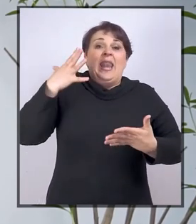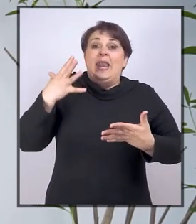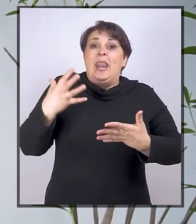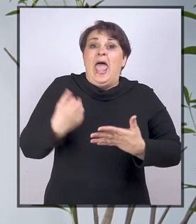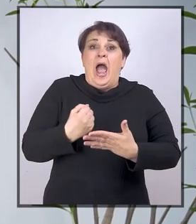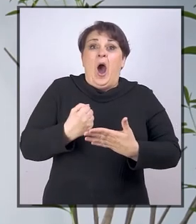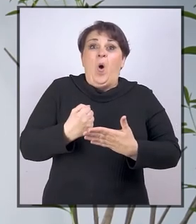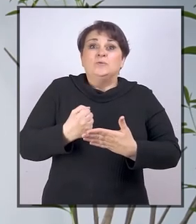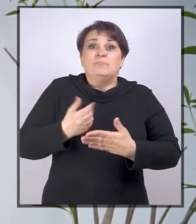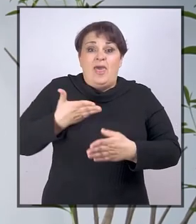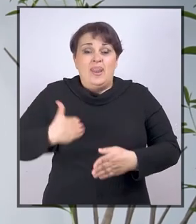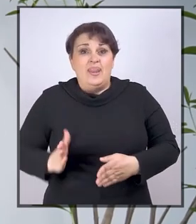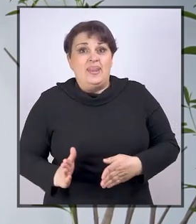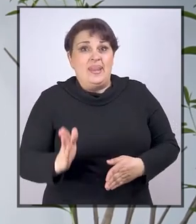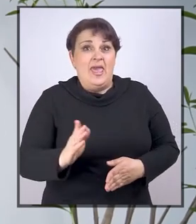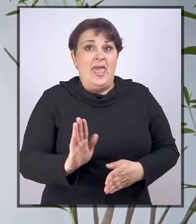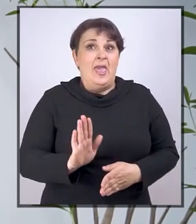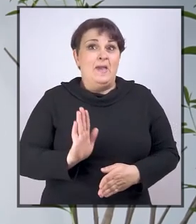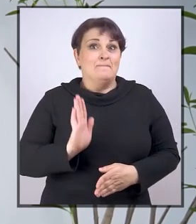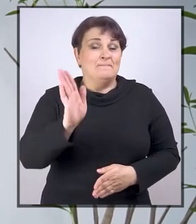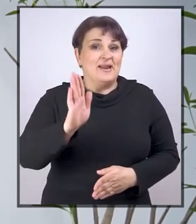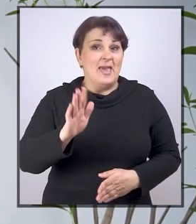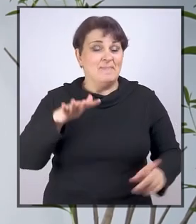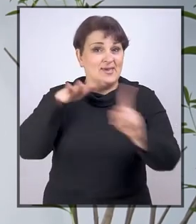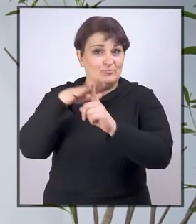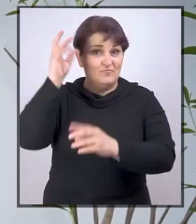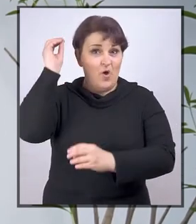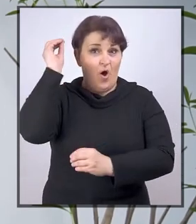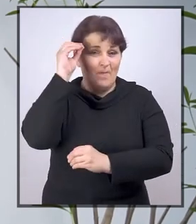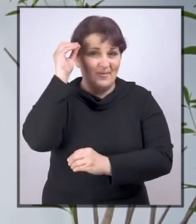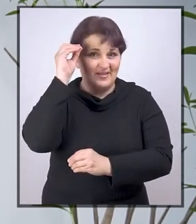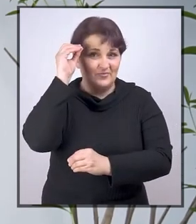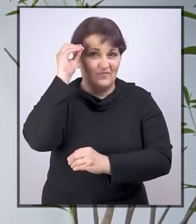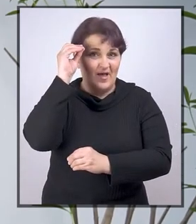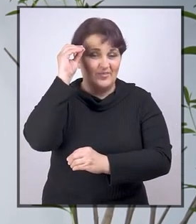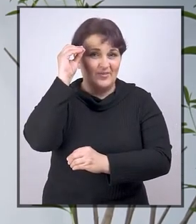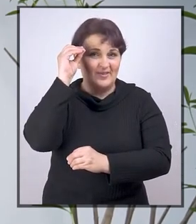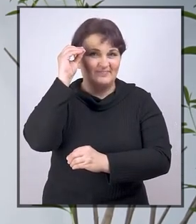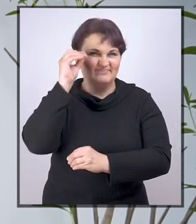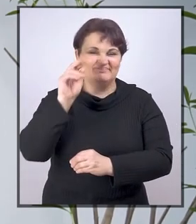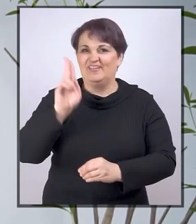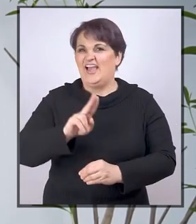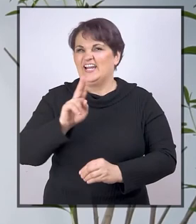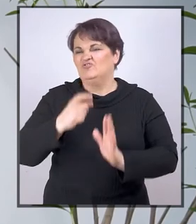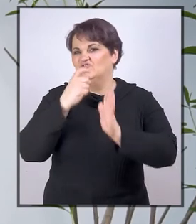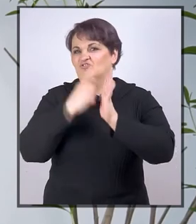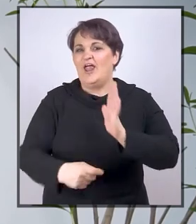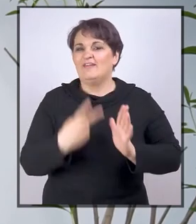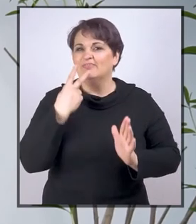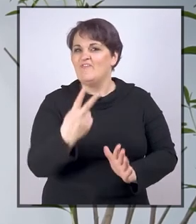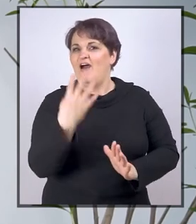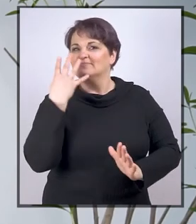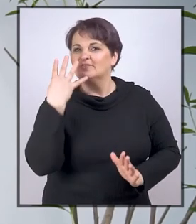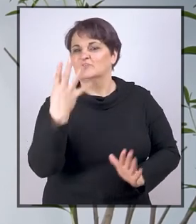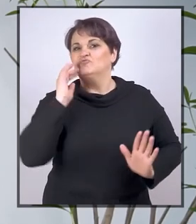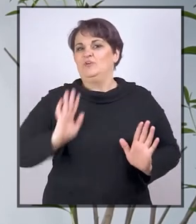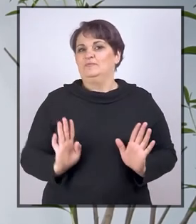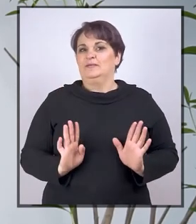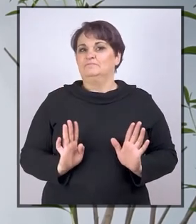opravdanja za neuspjeh napretka prema inkluzivnom obrazovanju